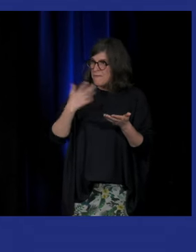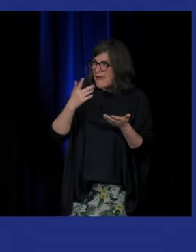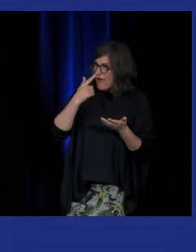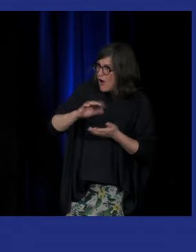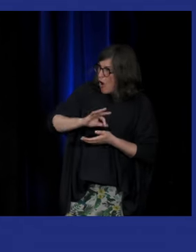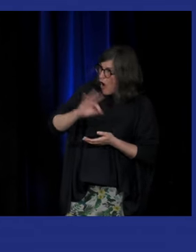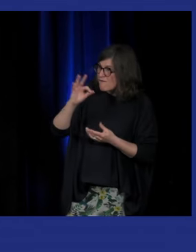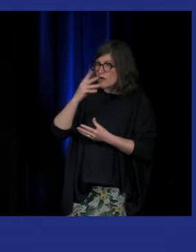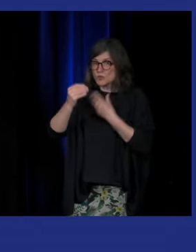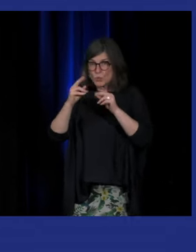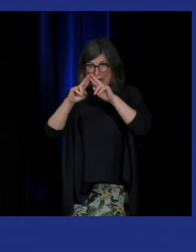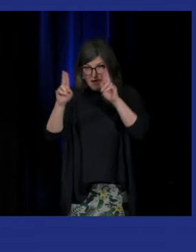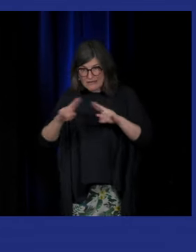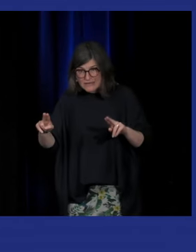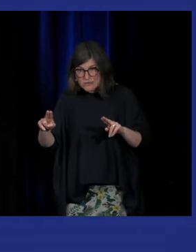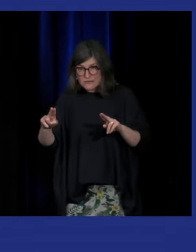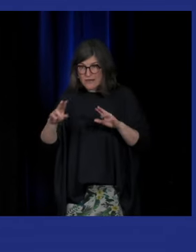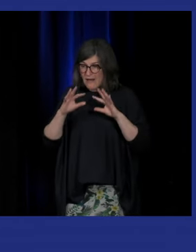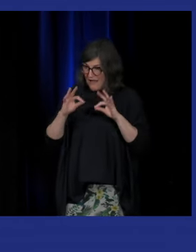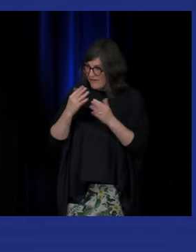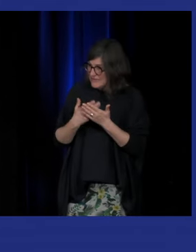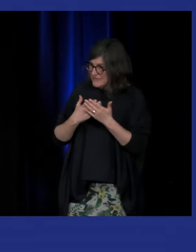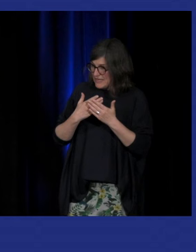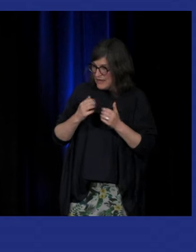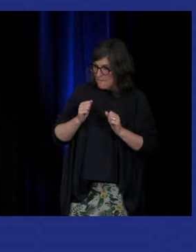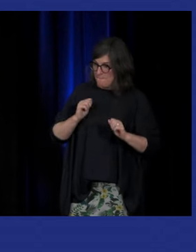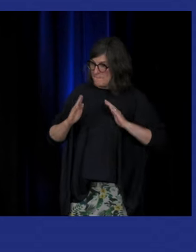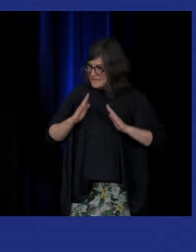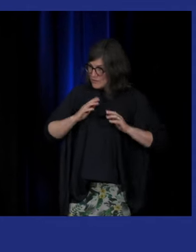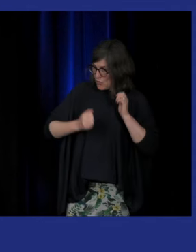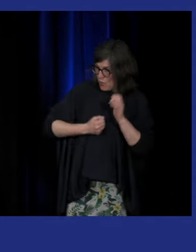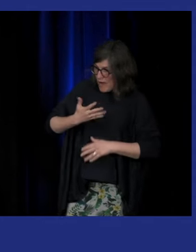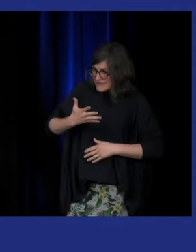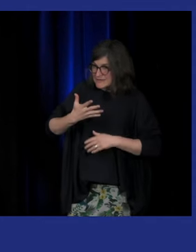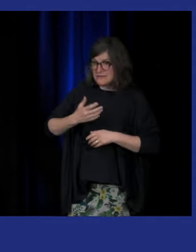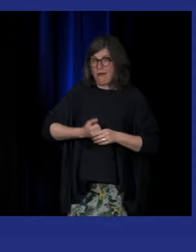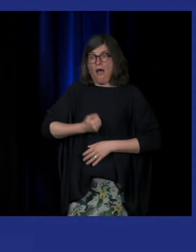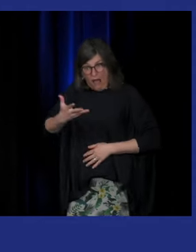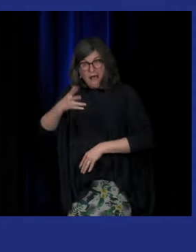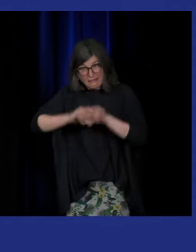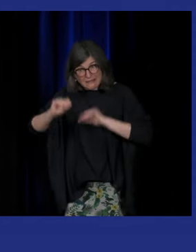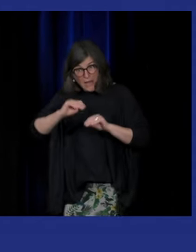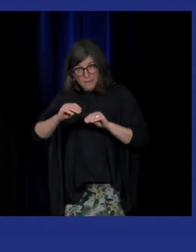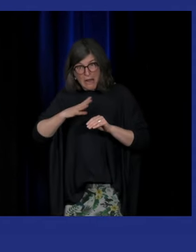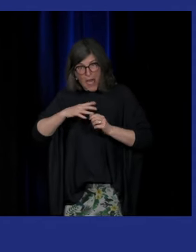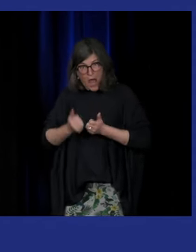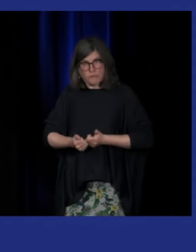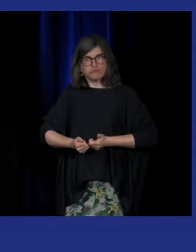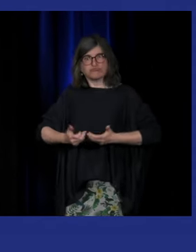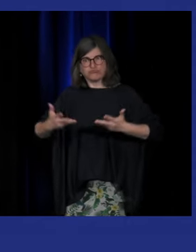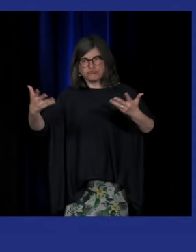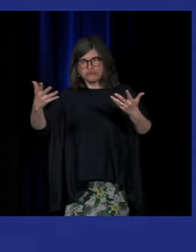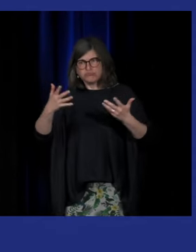France et même à l'international au niveau de ça de la médiation artistique de l'art-thérapie est-ce que c'est quelque chose qui est bien